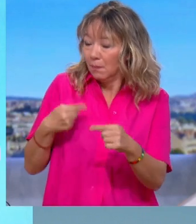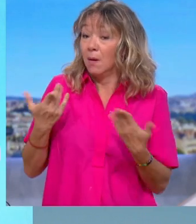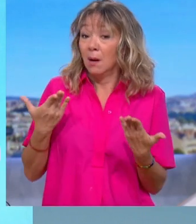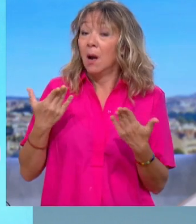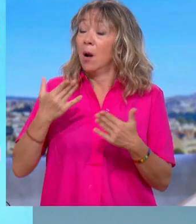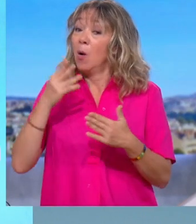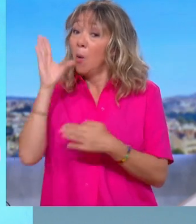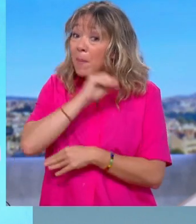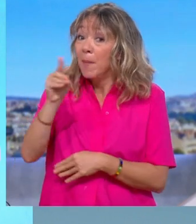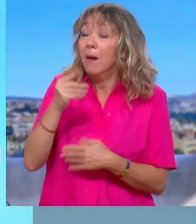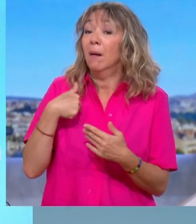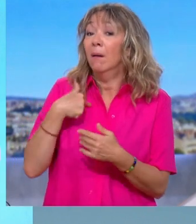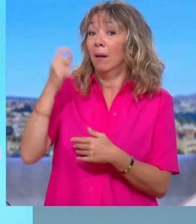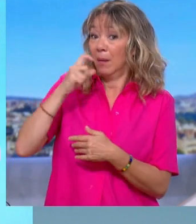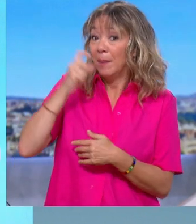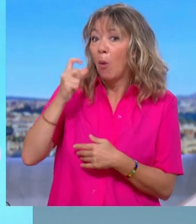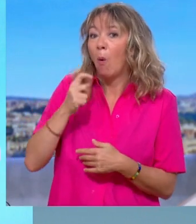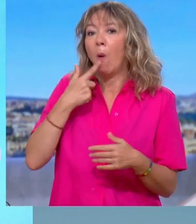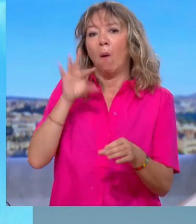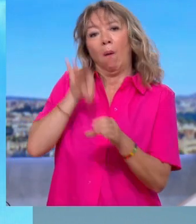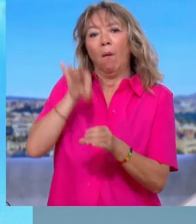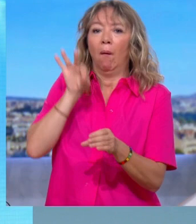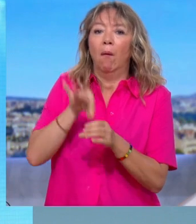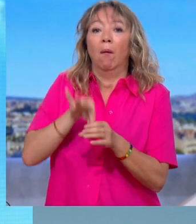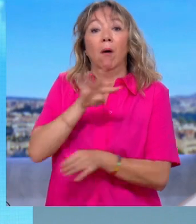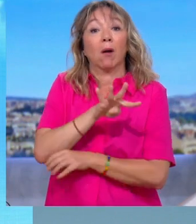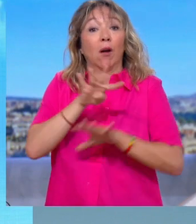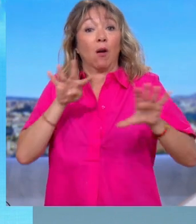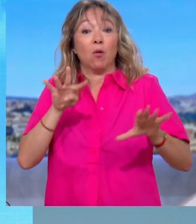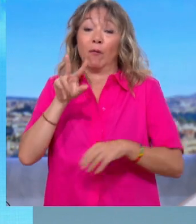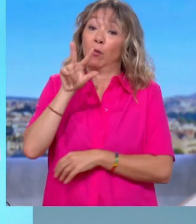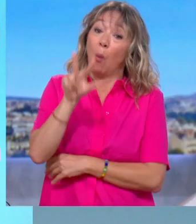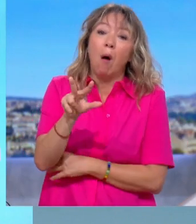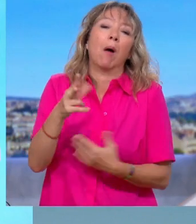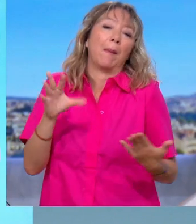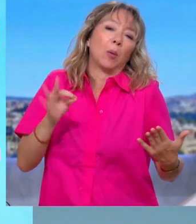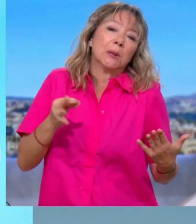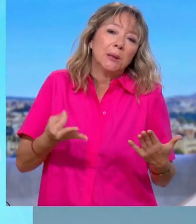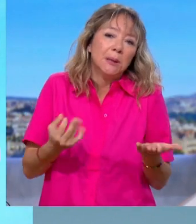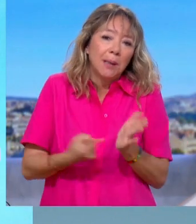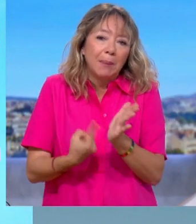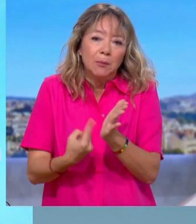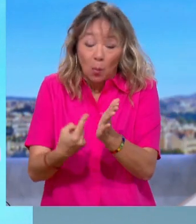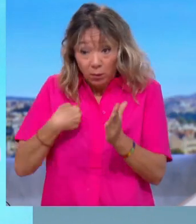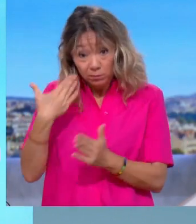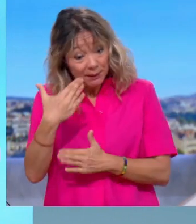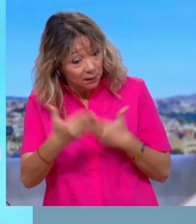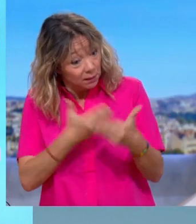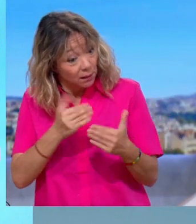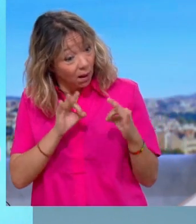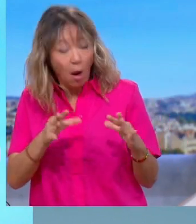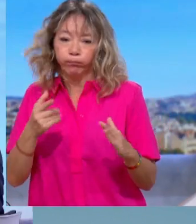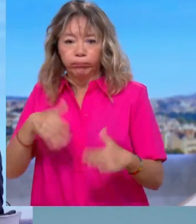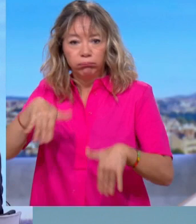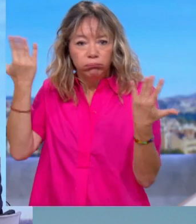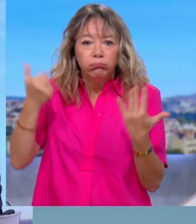'État annonce déjà les 49.3 à répétition. Non, il ne les a pas annoncés. Il est en train de nous dire que si ça n'avance pas hier 49.3 sur la